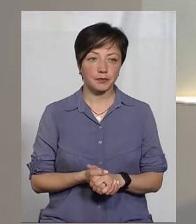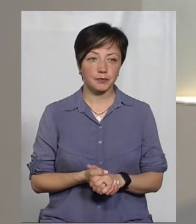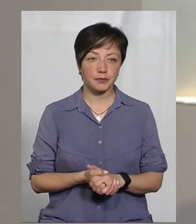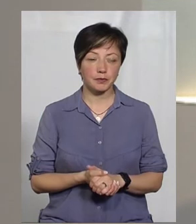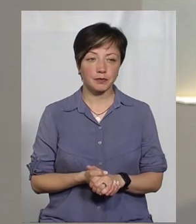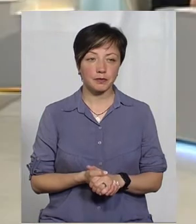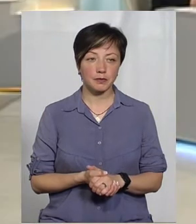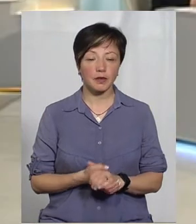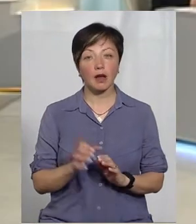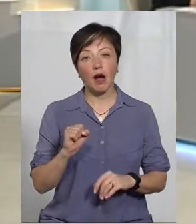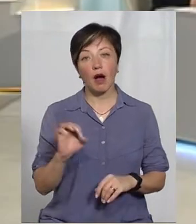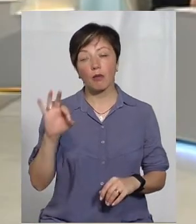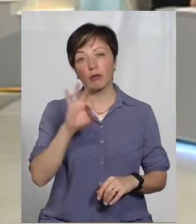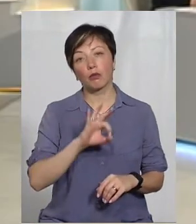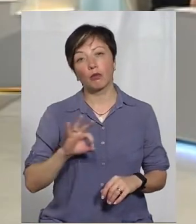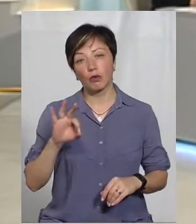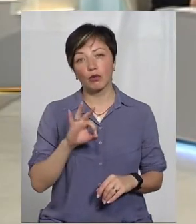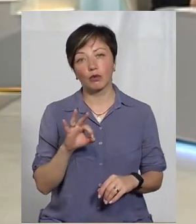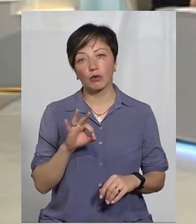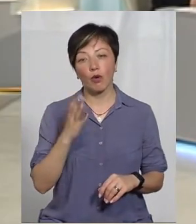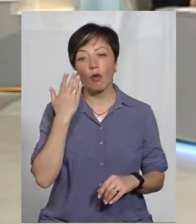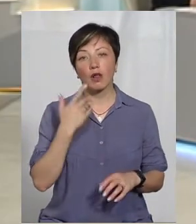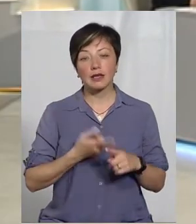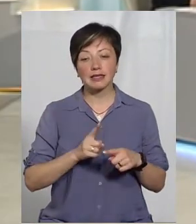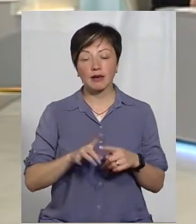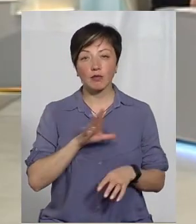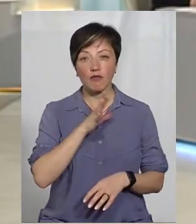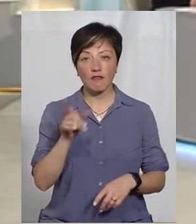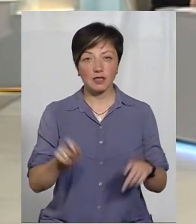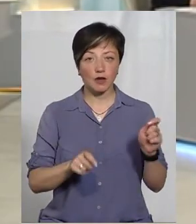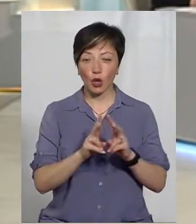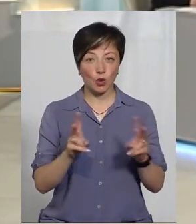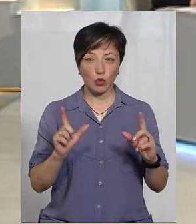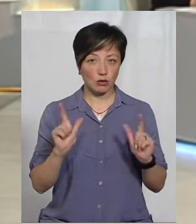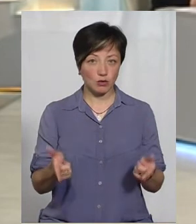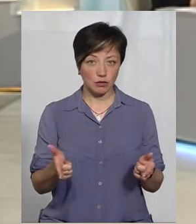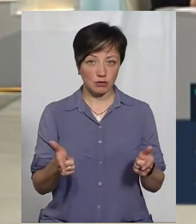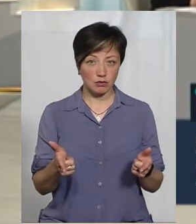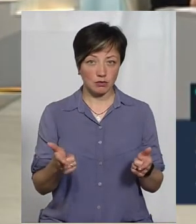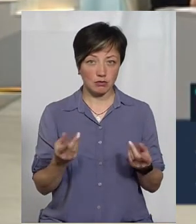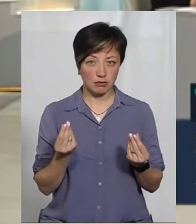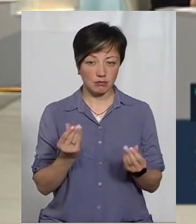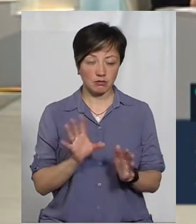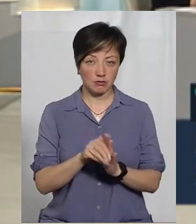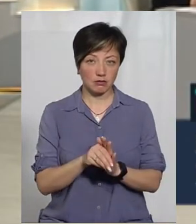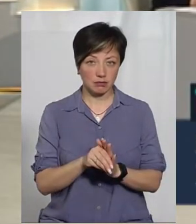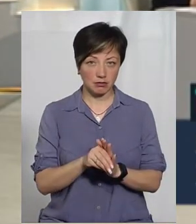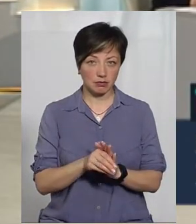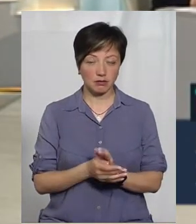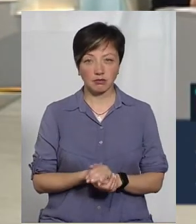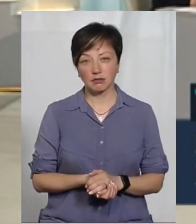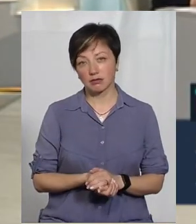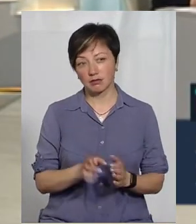А що до того, коли відбувався цей фестиваль, ніхто не зголостився, аби стати інвестором?